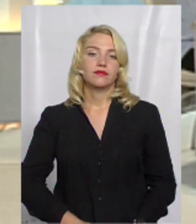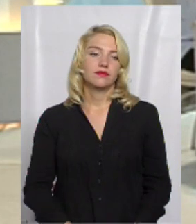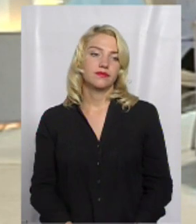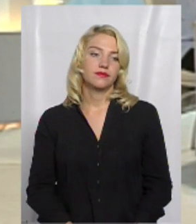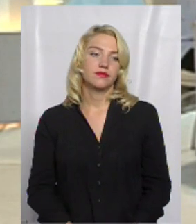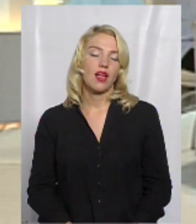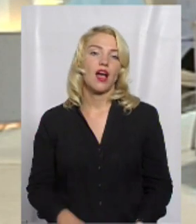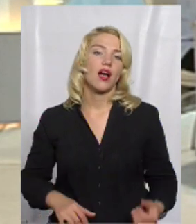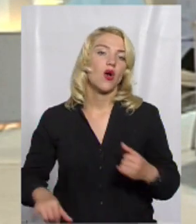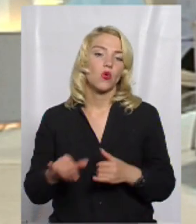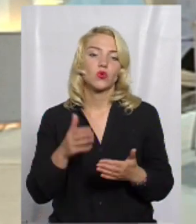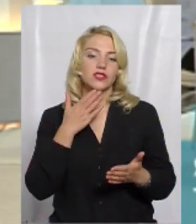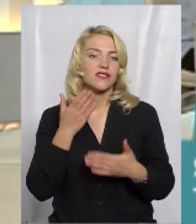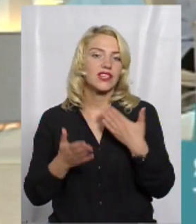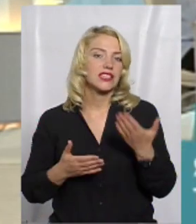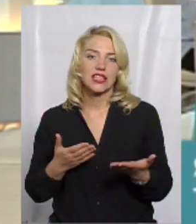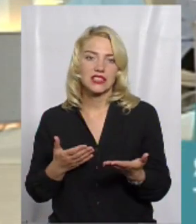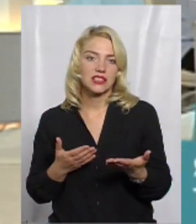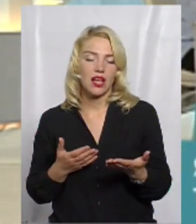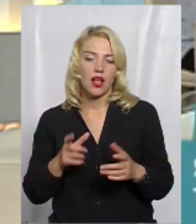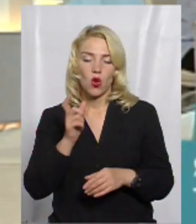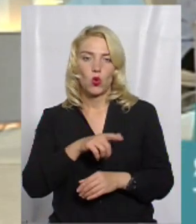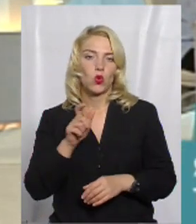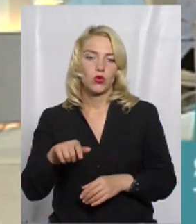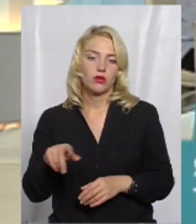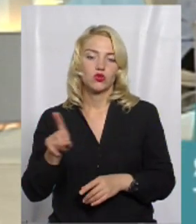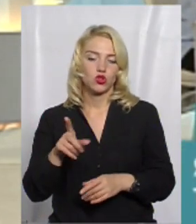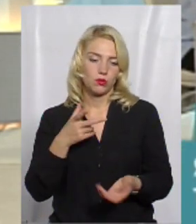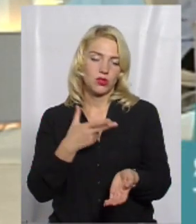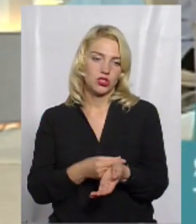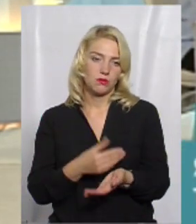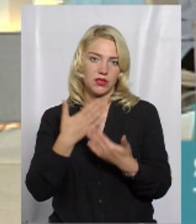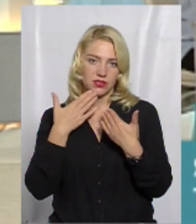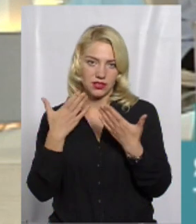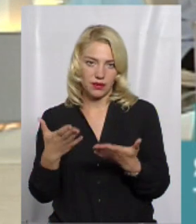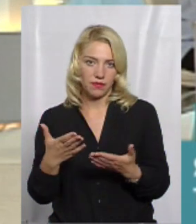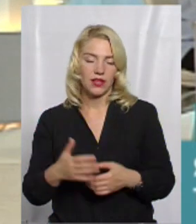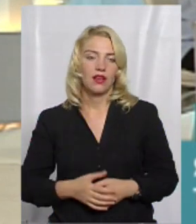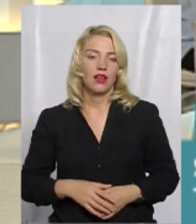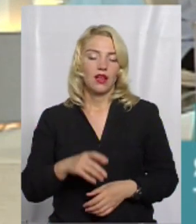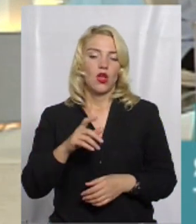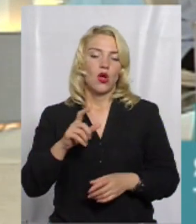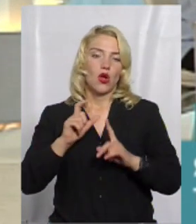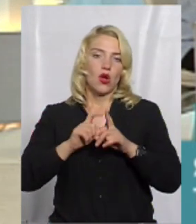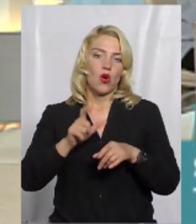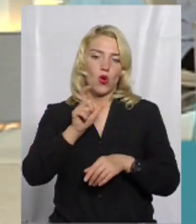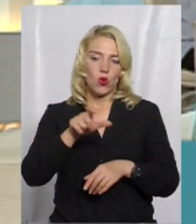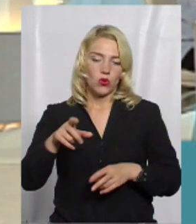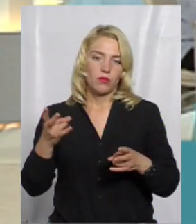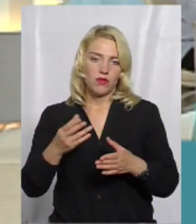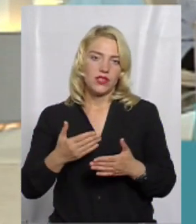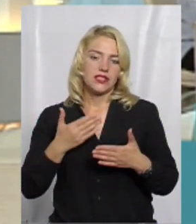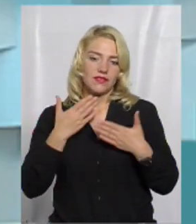А куди звертатися людям, для того, щоб щепитися? Люди мають звертатись до